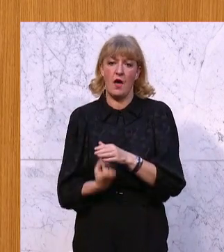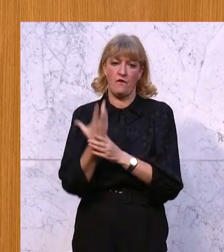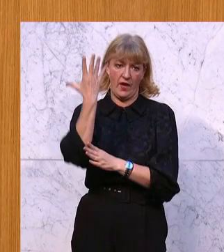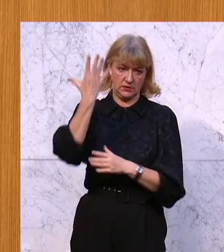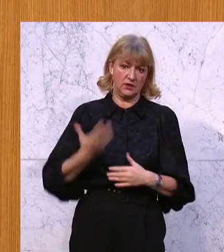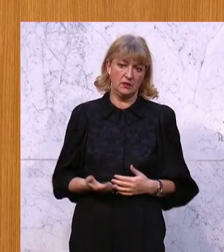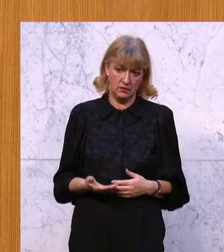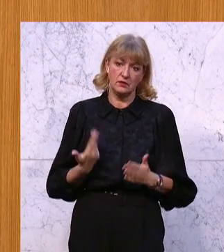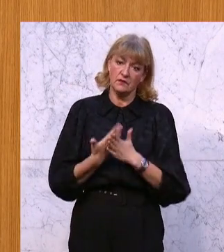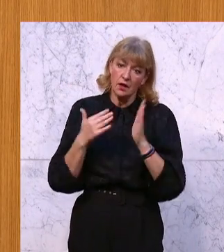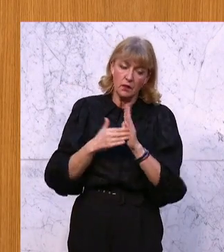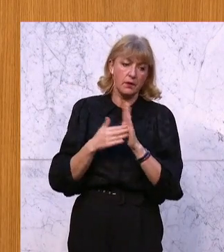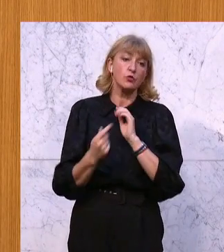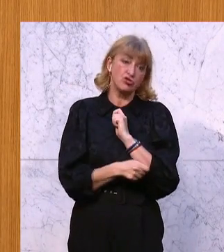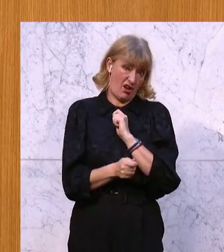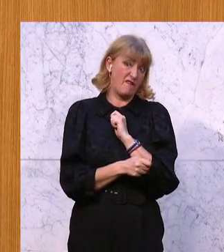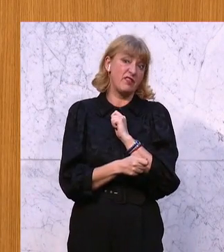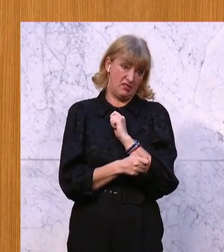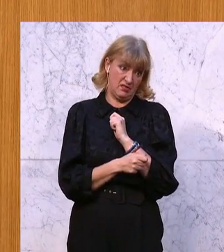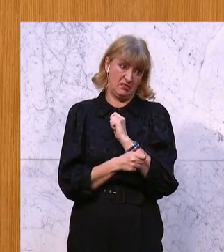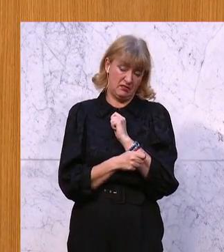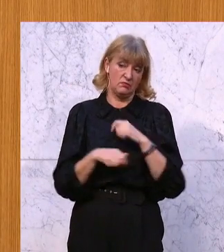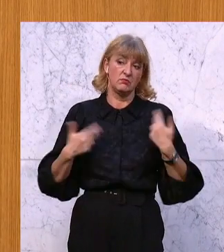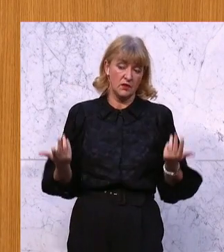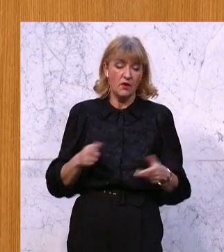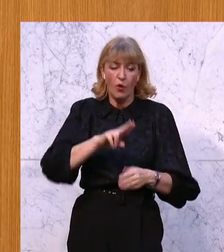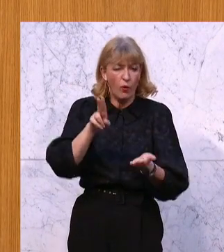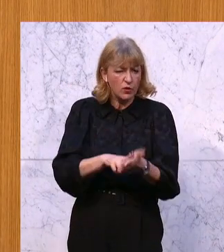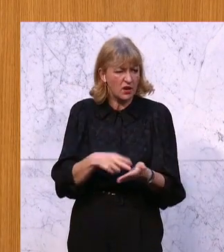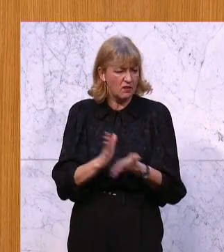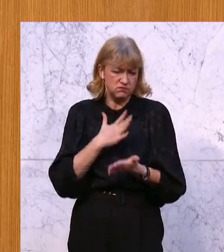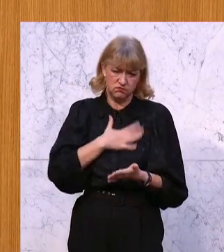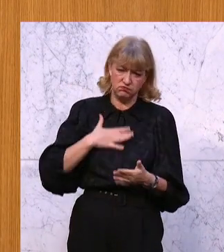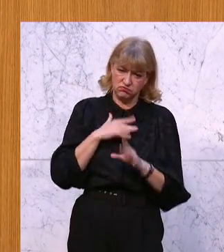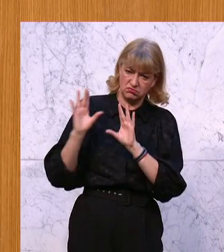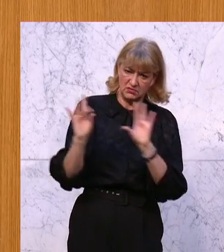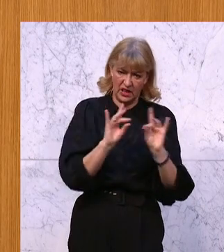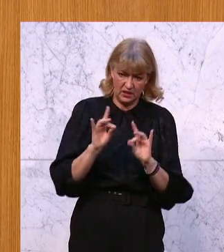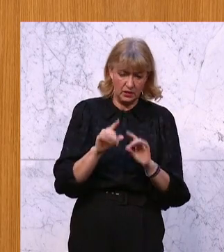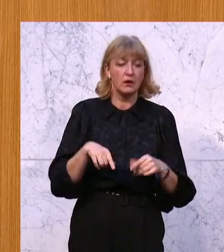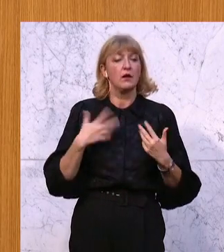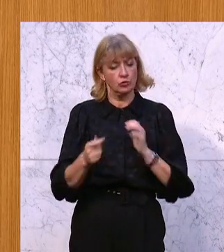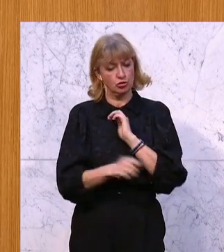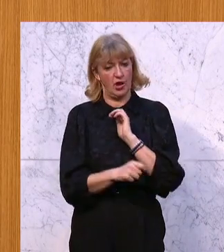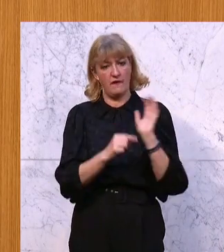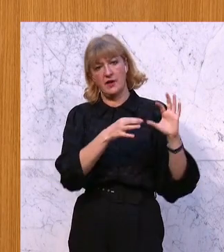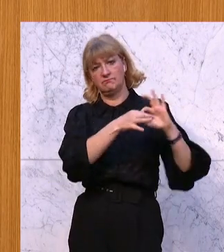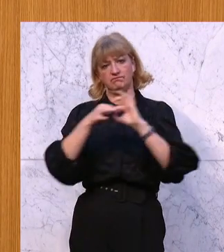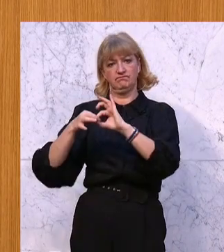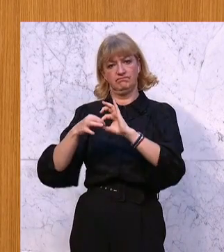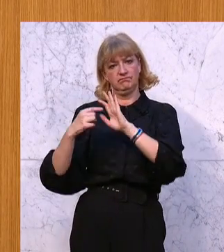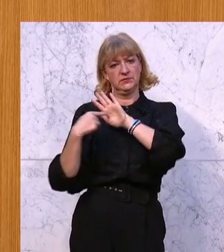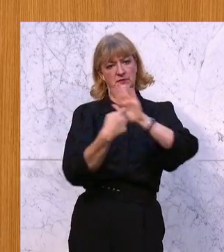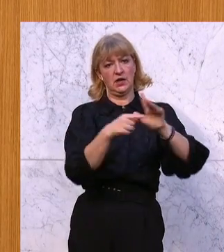braucht es auch entsprechende Strafen, damit sich das Unrecht dieser abscheulichen Tat auch in den Strafen widerspiegelt. Und genau